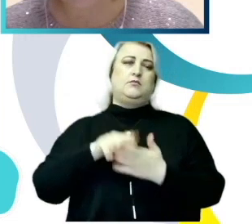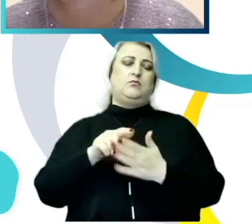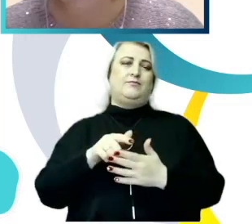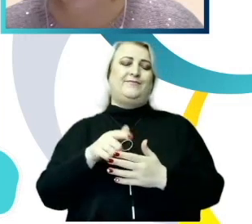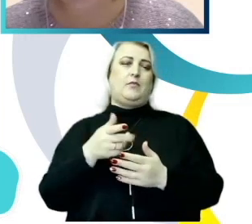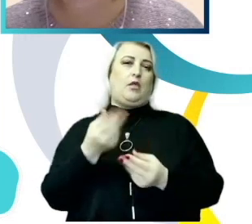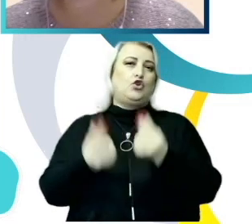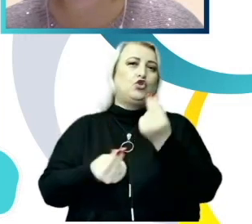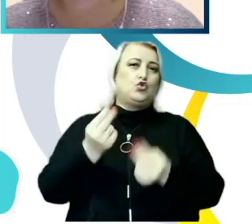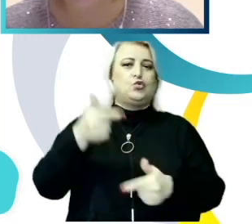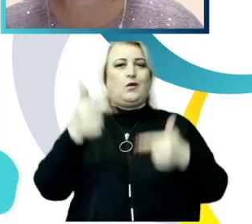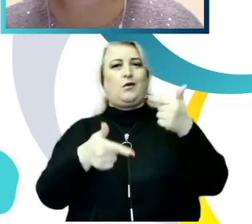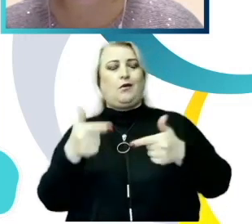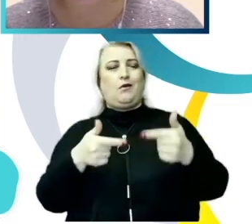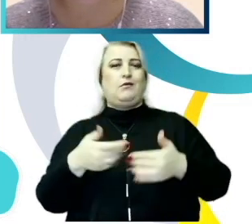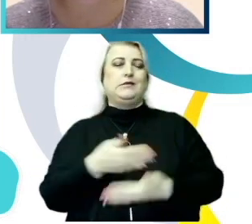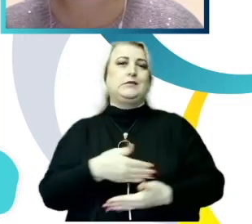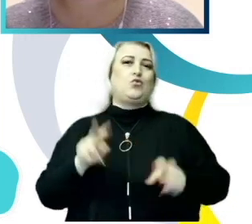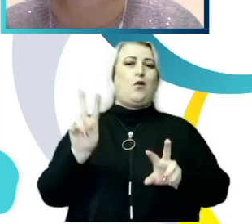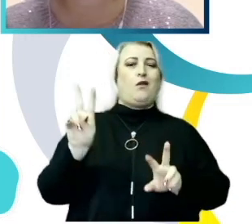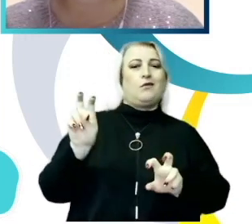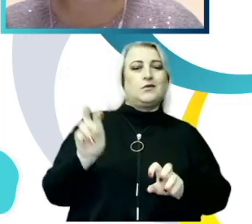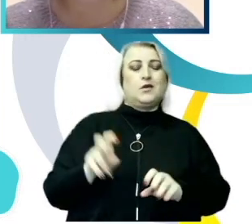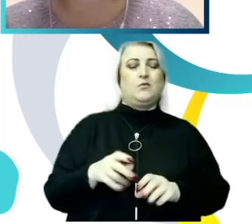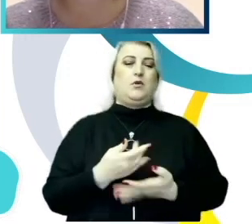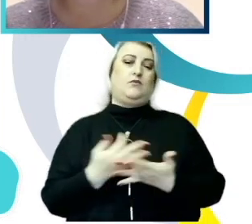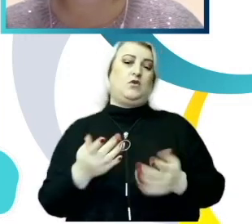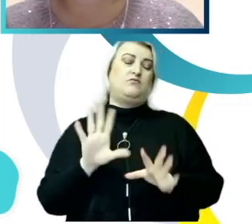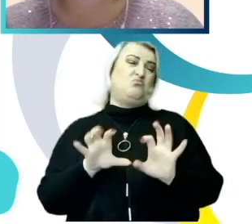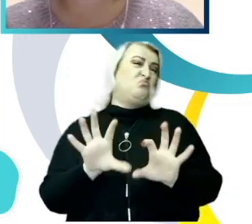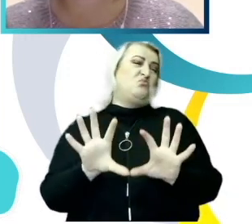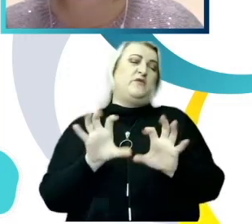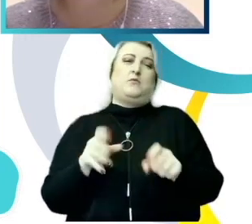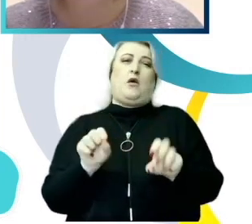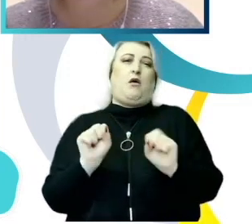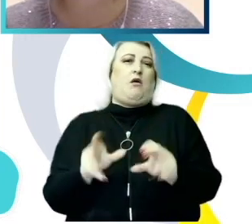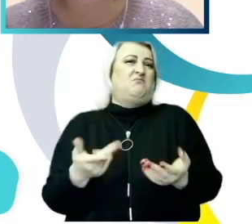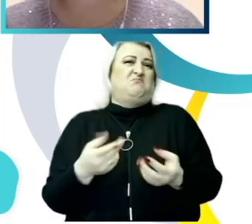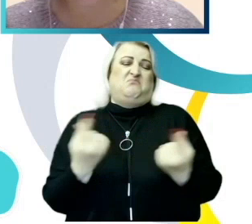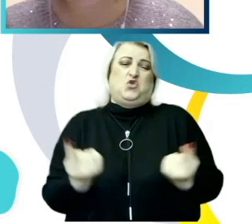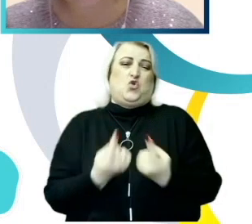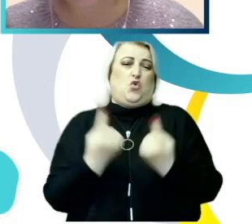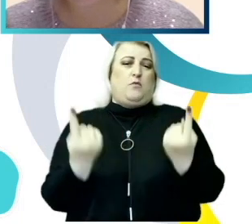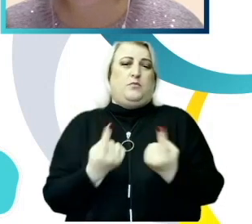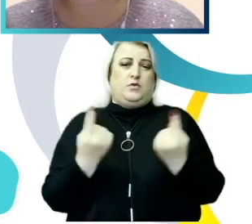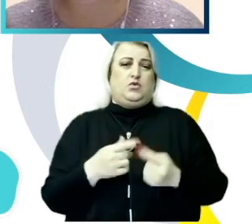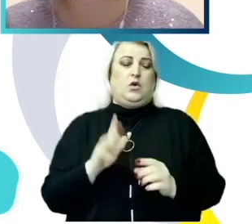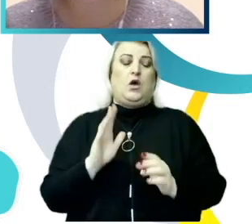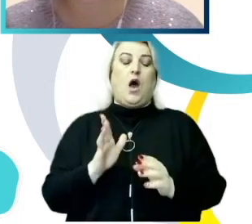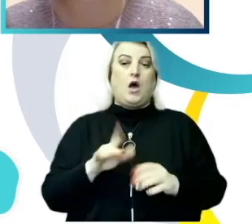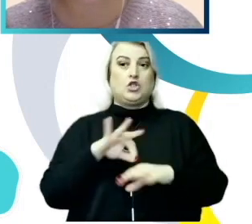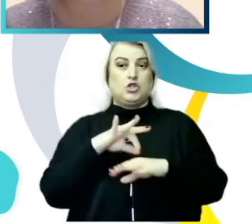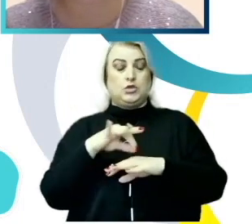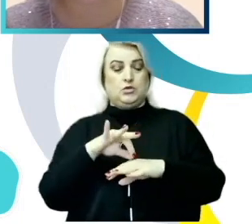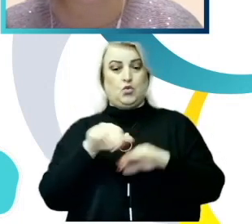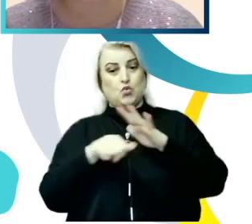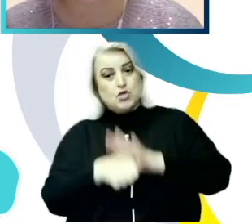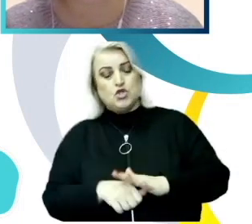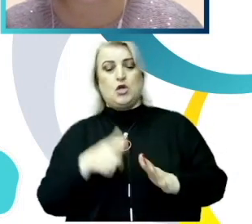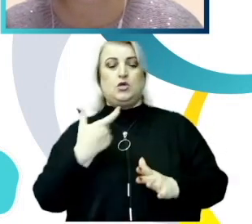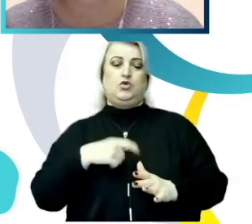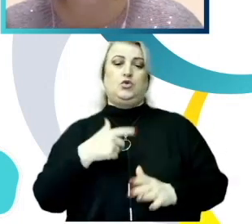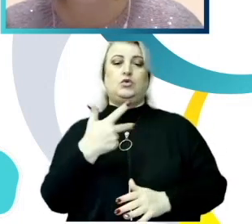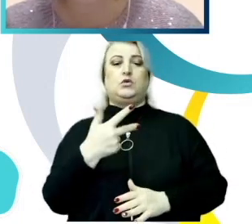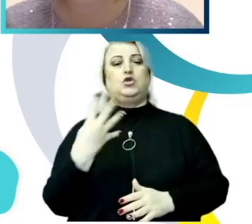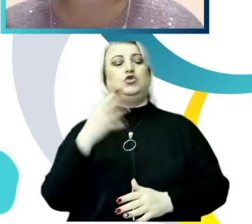conotație sexuală și alte forme subtile sunt percepute drept cazuri de hărțuire de doar 34,6% de studenți și